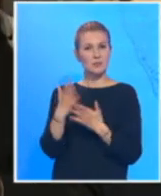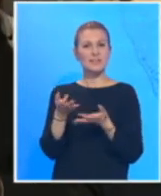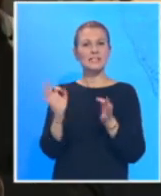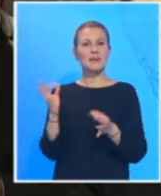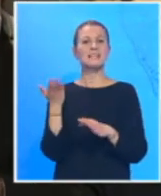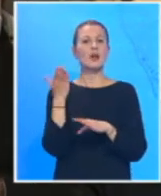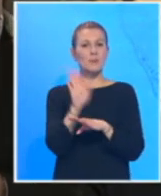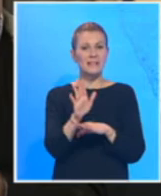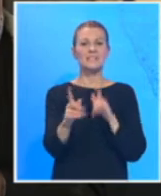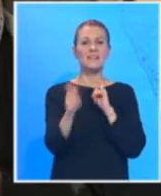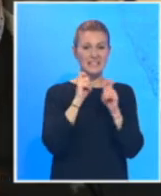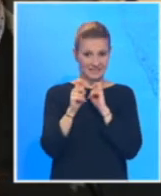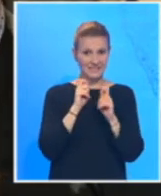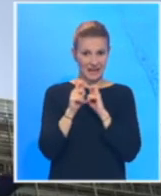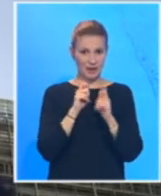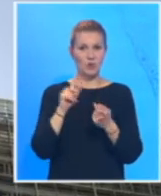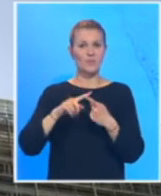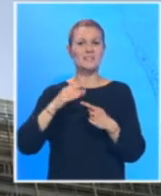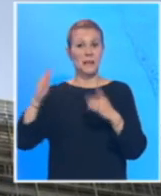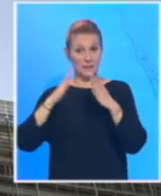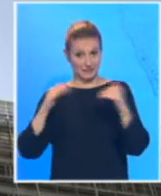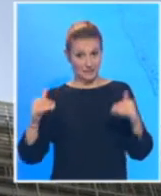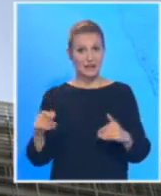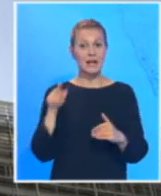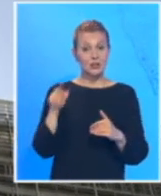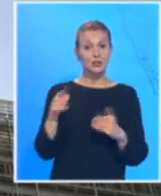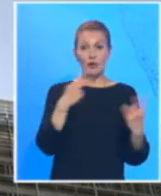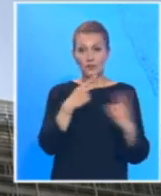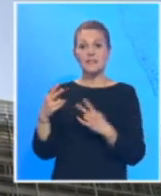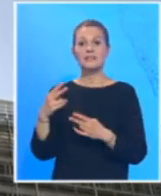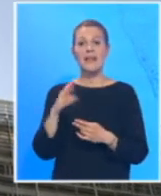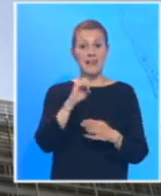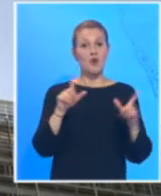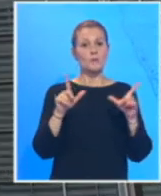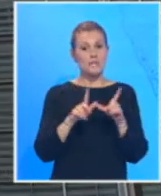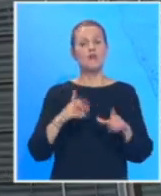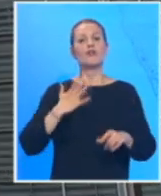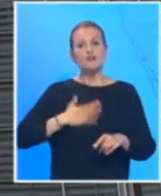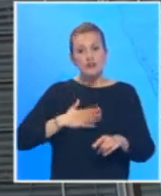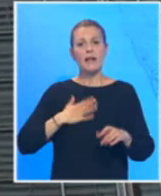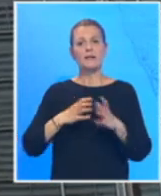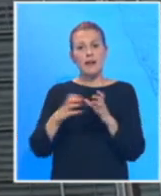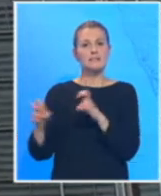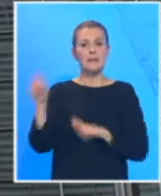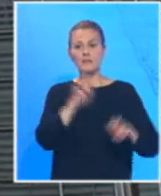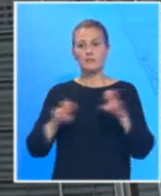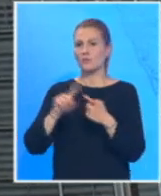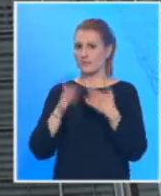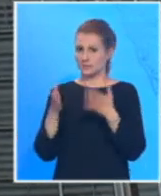za dialog i druga regionalna pitanja na Zaprnom Balkanu pokazuje snažnu želju EU da nastavi svoj angažman u tom segmentu.